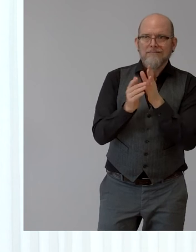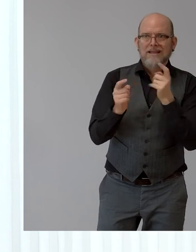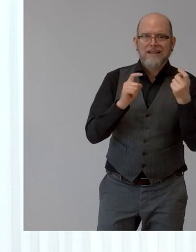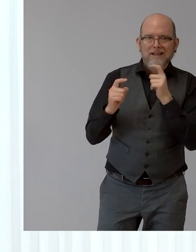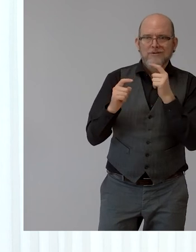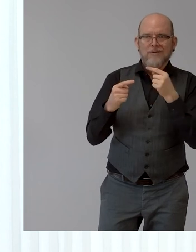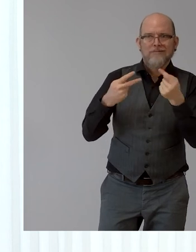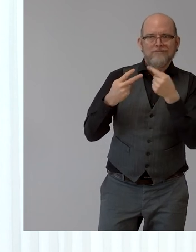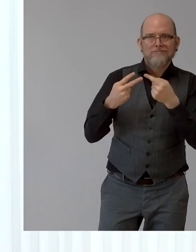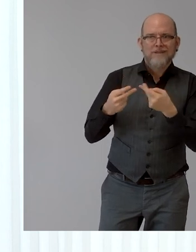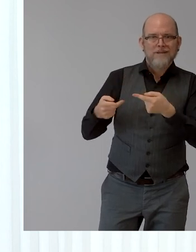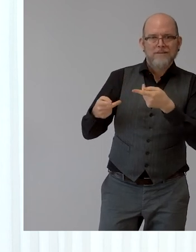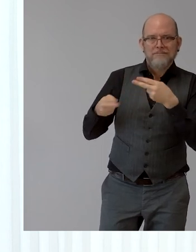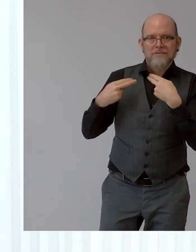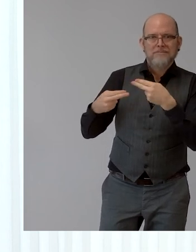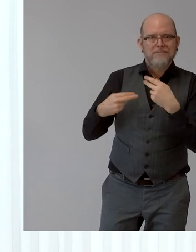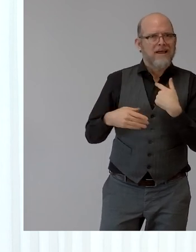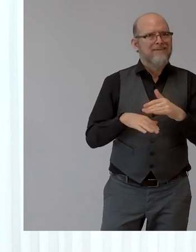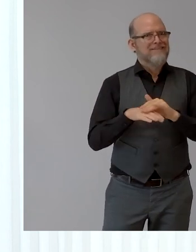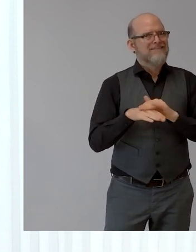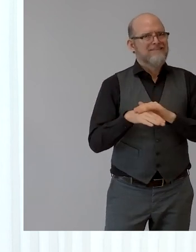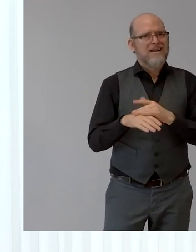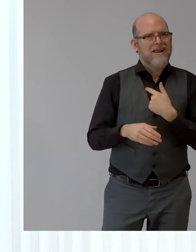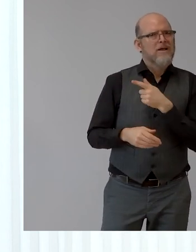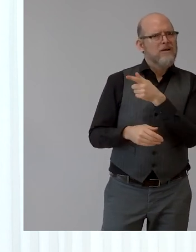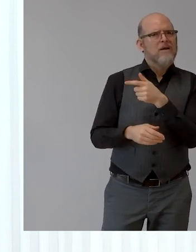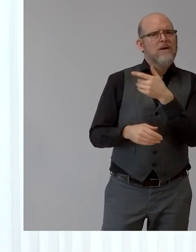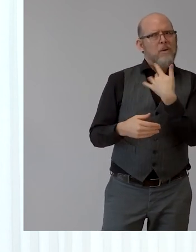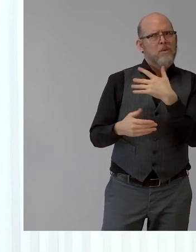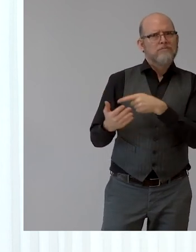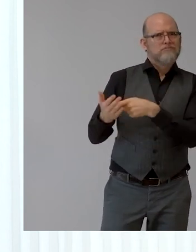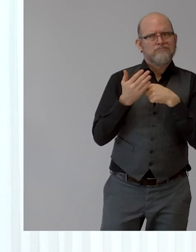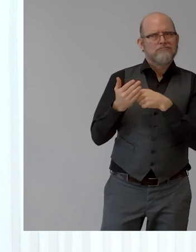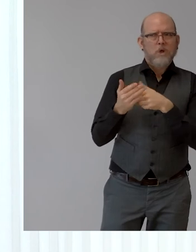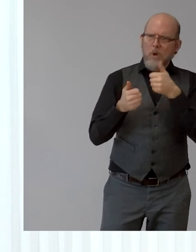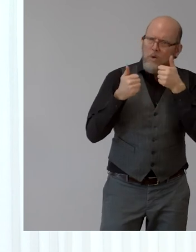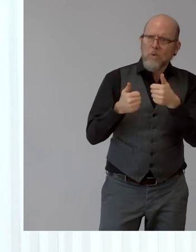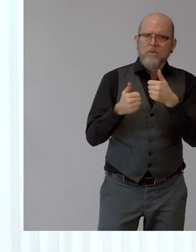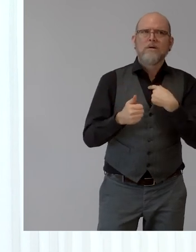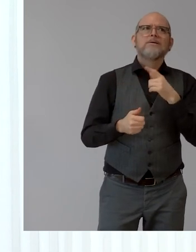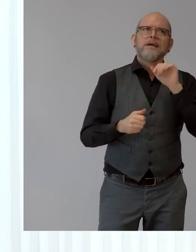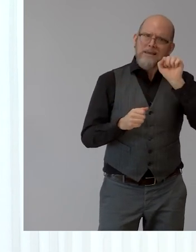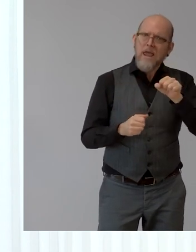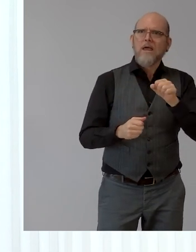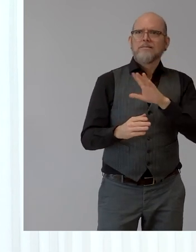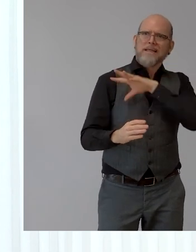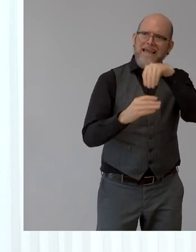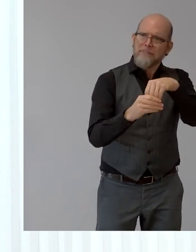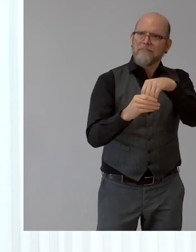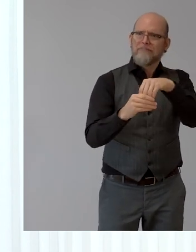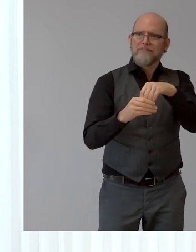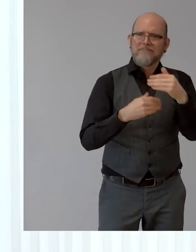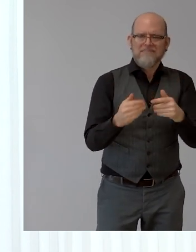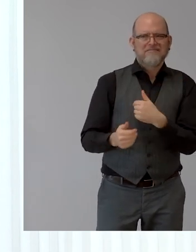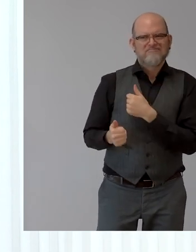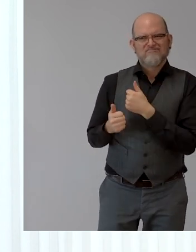feel, see, and hear your commitment to the cause, and that's so important for all of us. Thank you, and we are seeing,